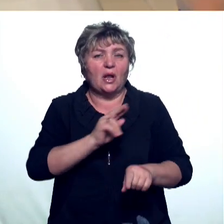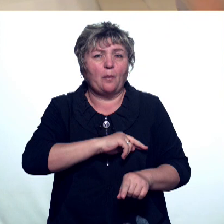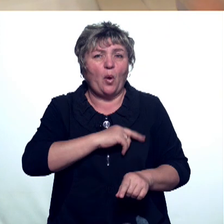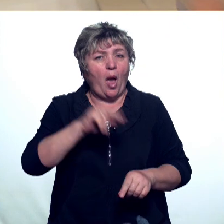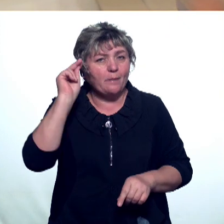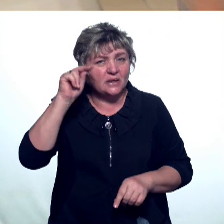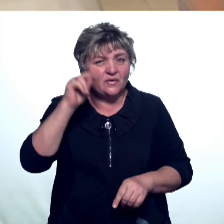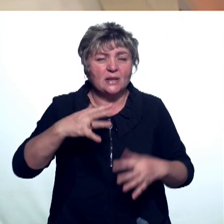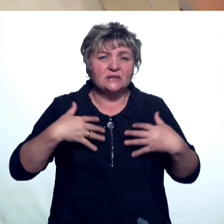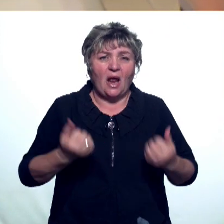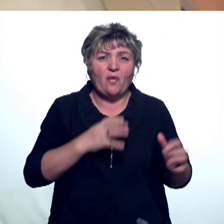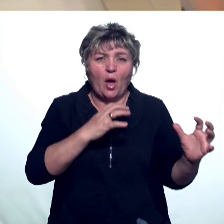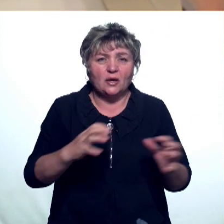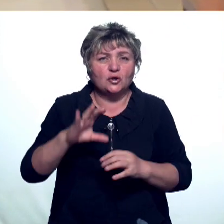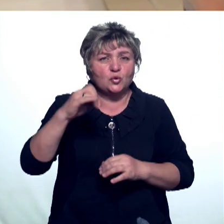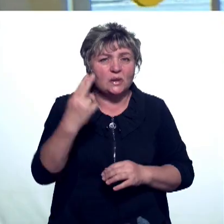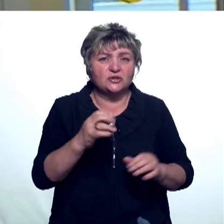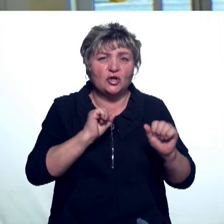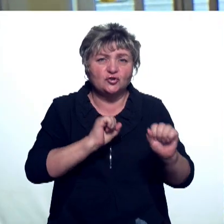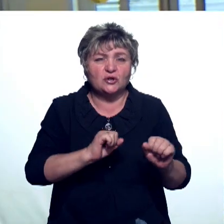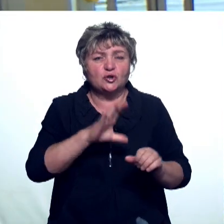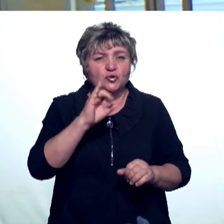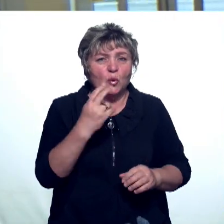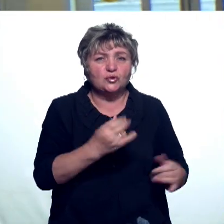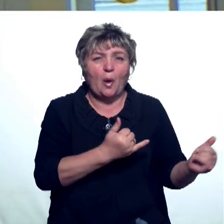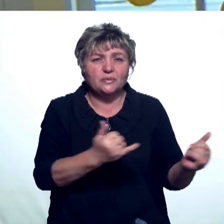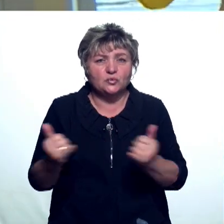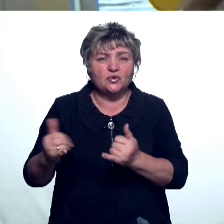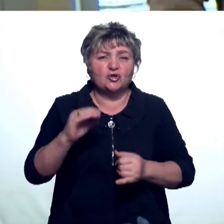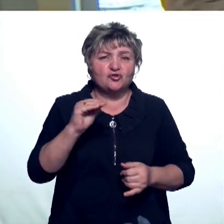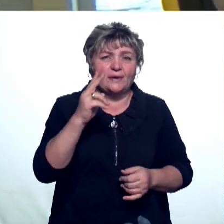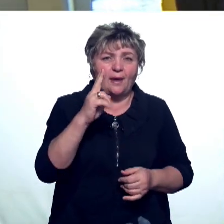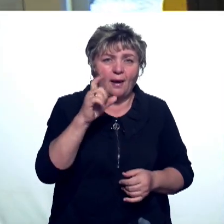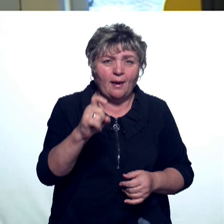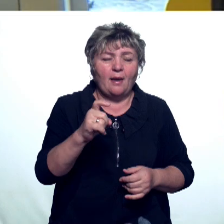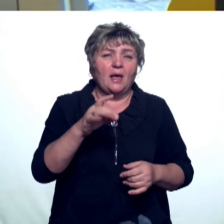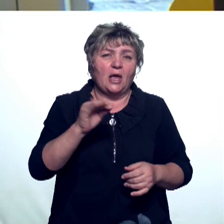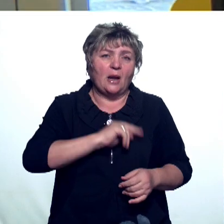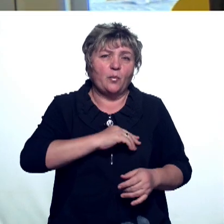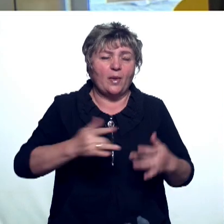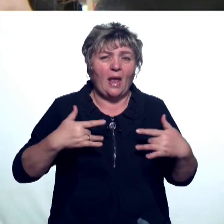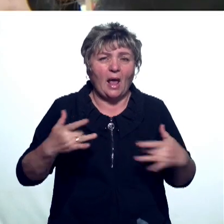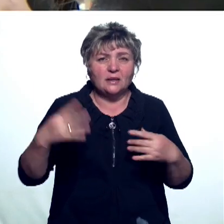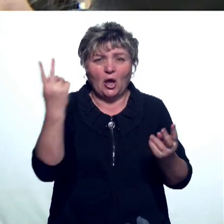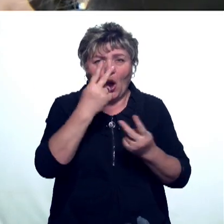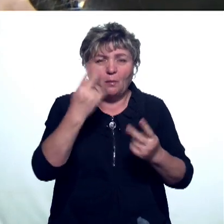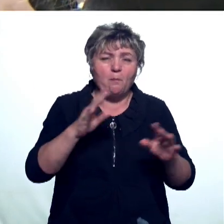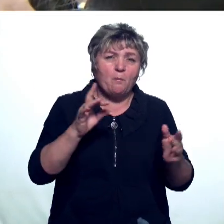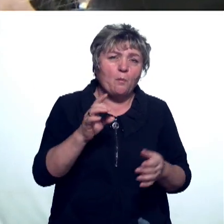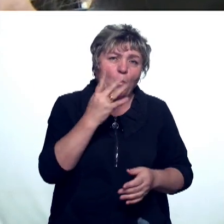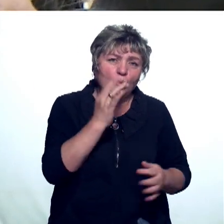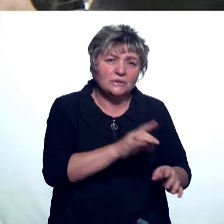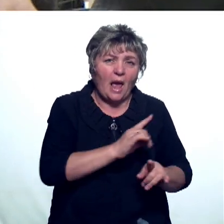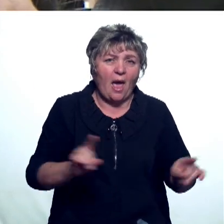образования, здравоохранения, соцзащиты и соцобслуживания, сотрудники ЖКХ и энергетики, работники театров и кинотеатров, музеев,